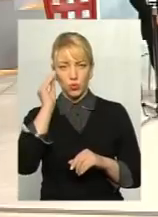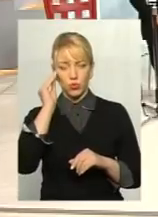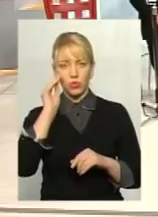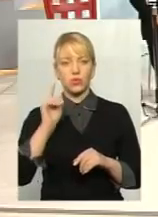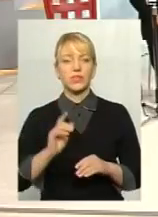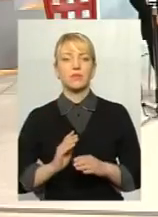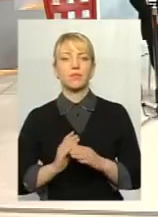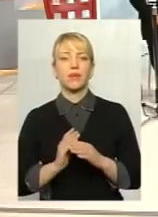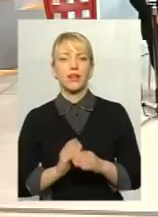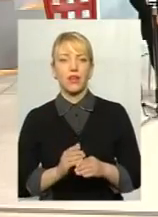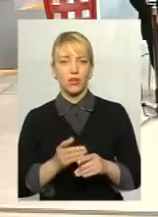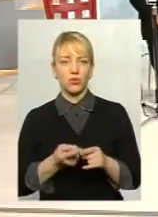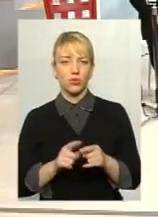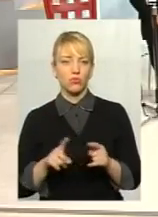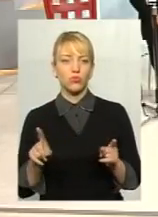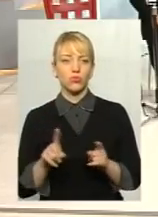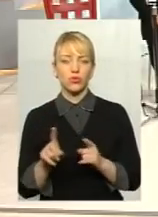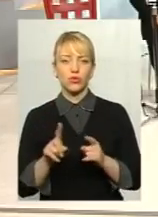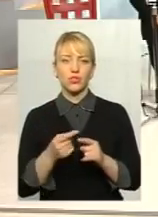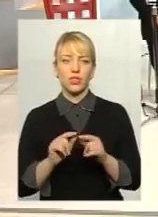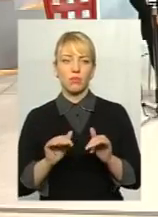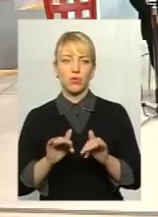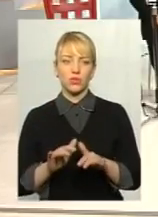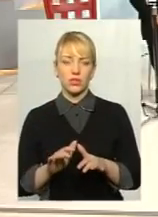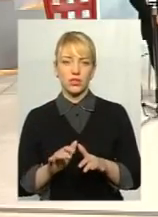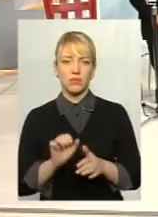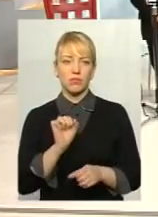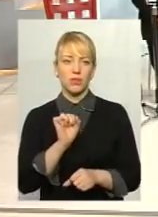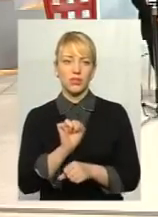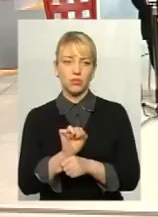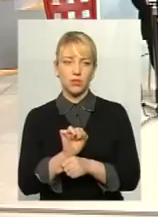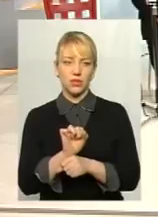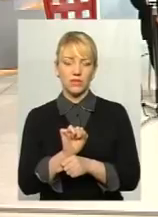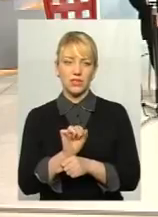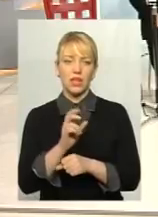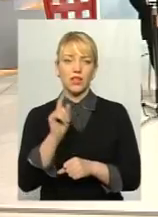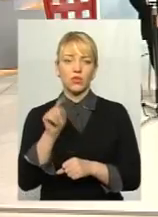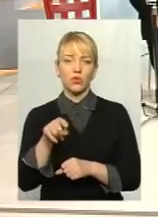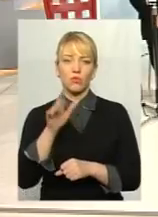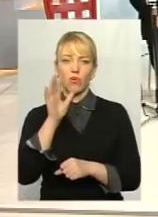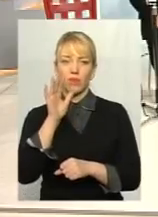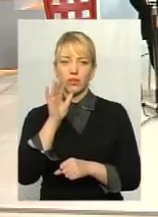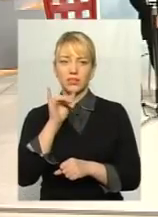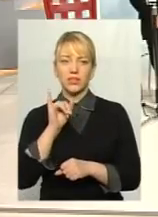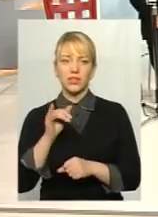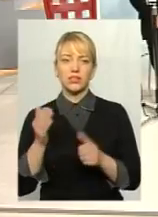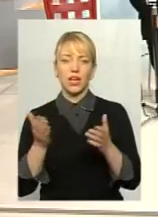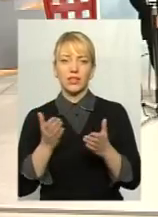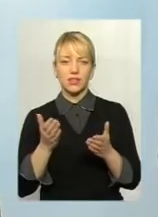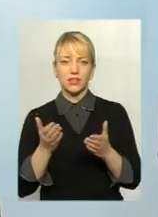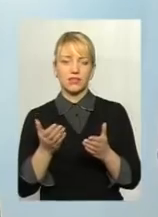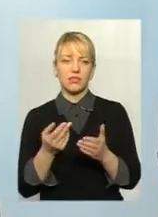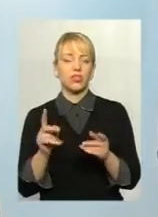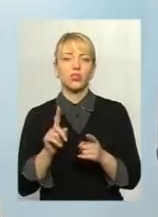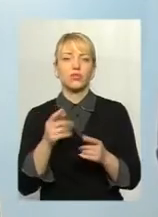сприяло тому, що цей процес призупинився на той момент? І які тенденції